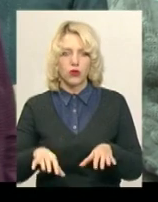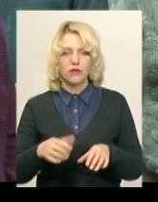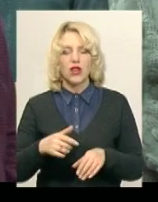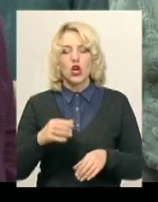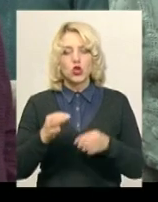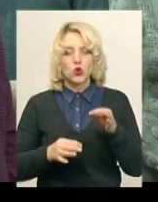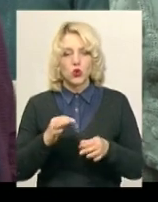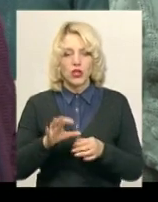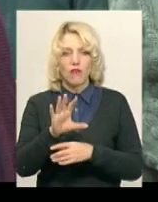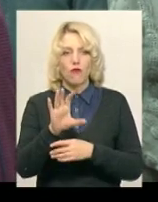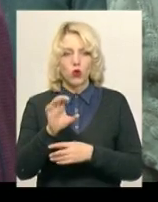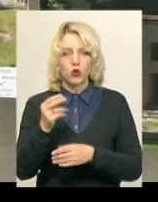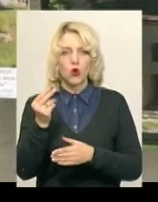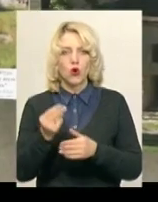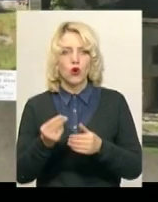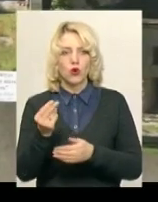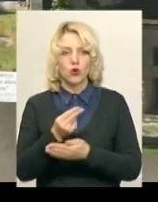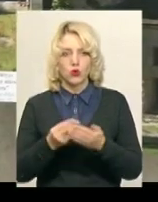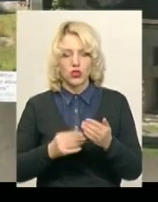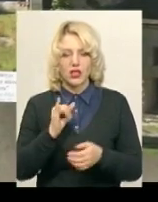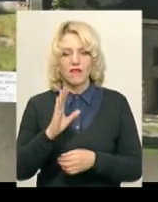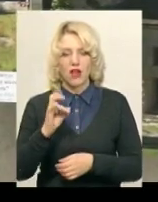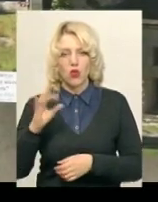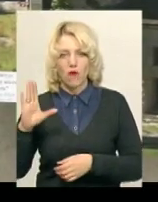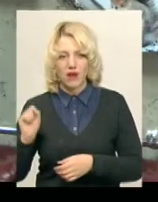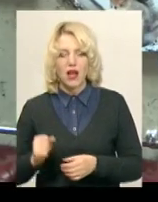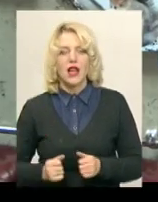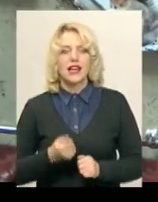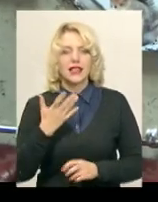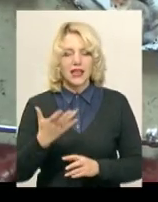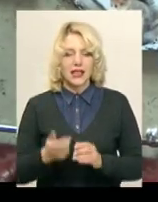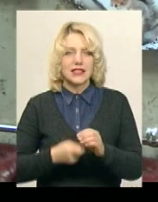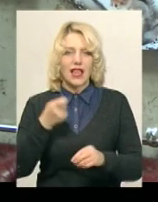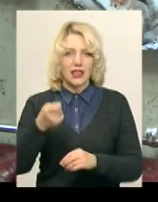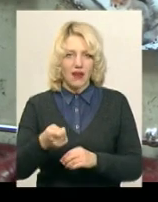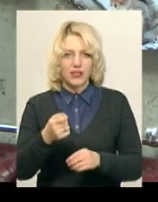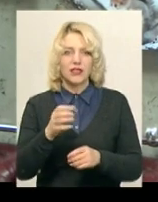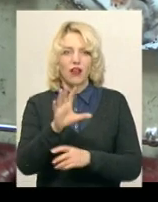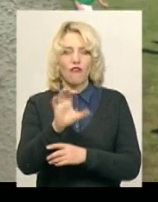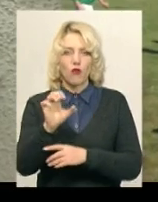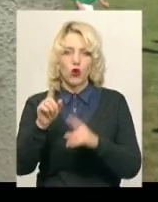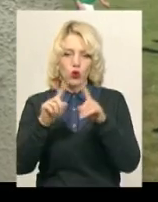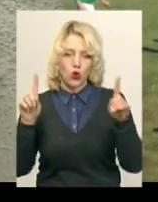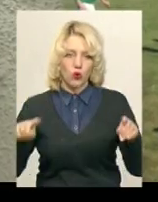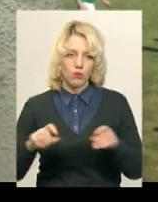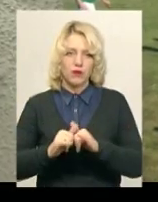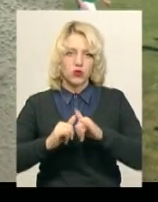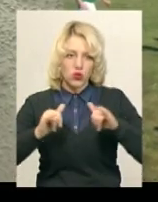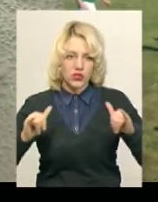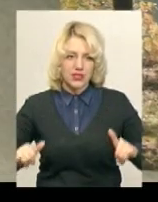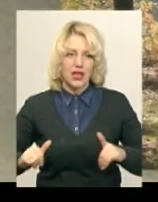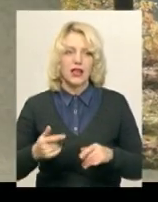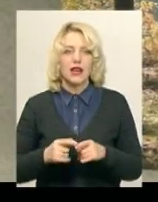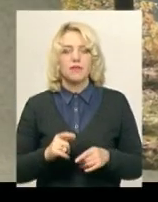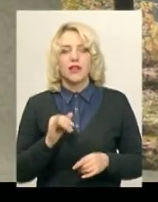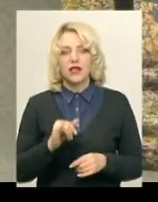фотохудожника Анатолія Іванова, з кожним роком кількість та якість заявлених фоторобіт зростає. Хоча є й такі, хто заявляє фото з інтернет-джерел